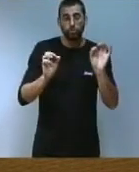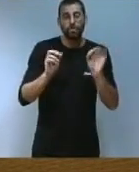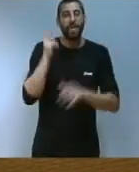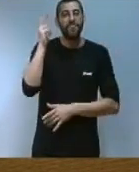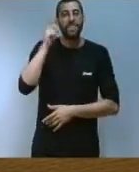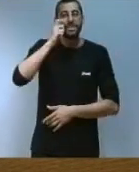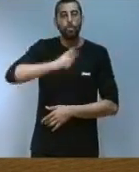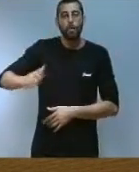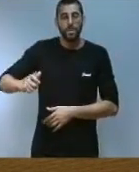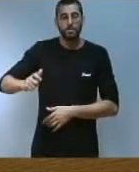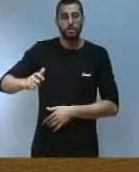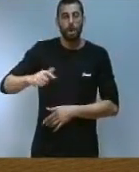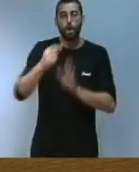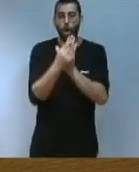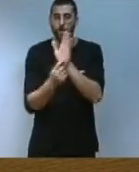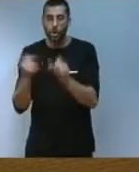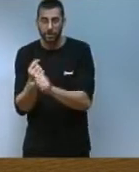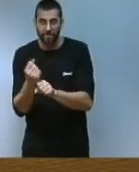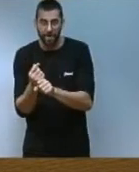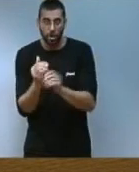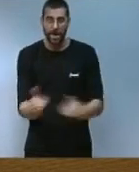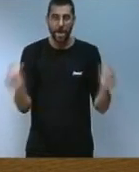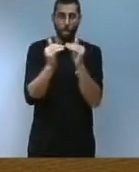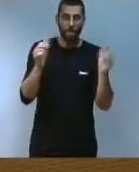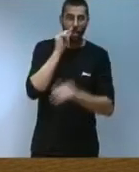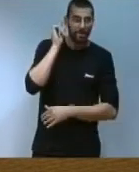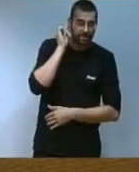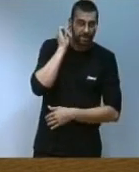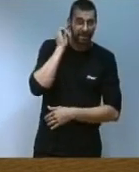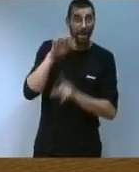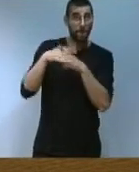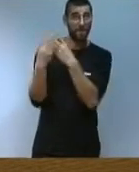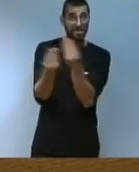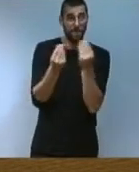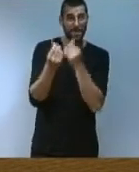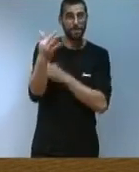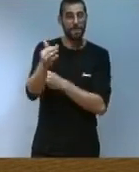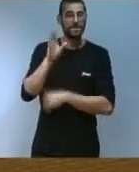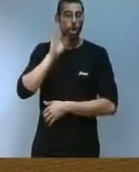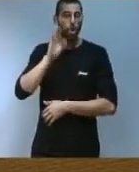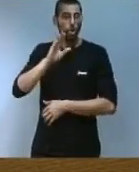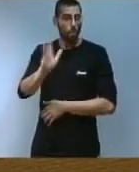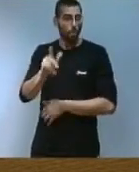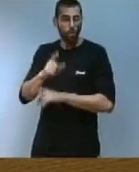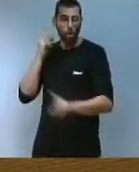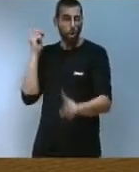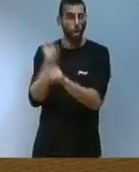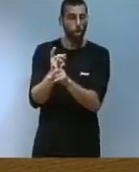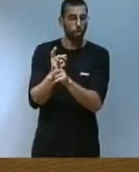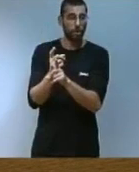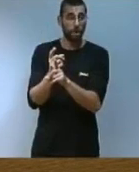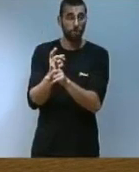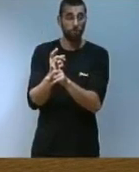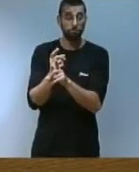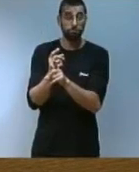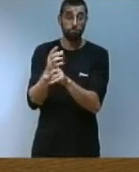condicions de treball igualtat de gènere medi ambient i lluita contra la corrupció d'acord amb els objectius